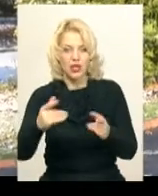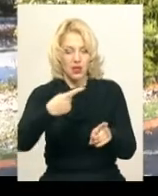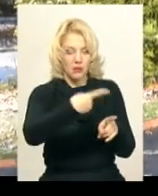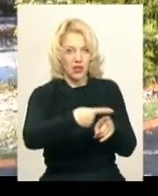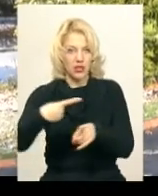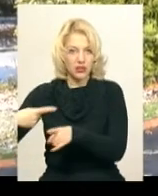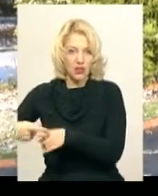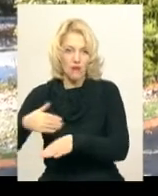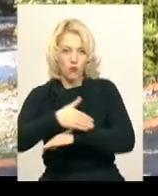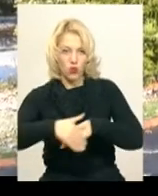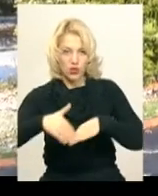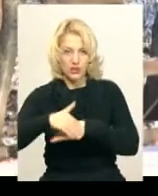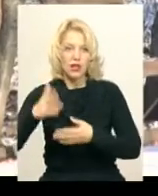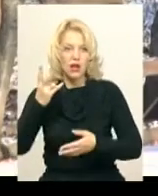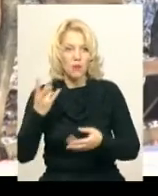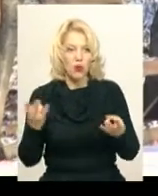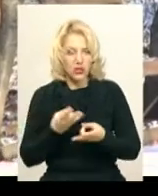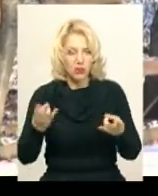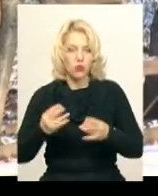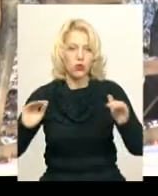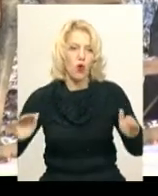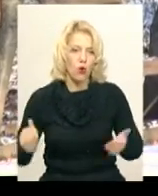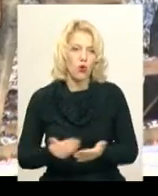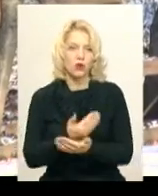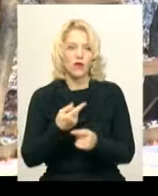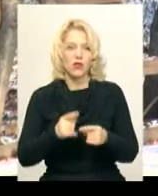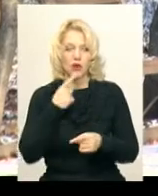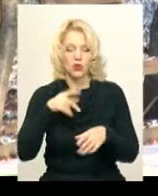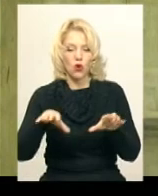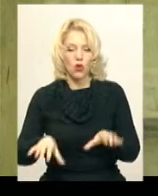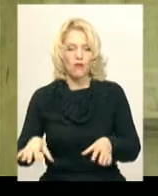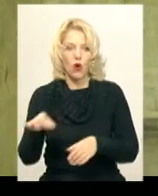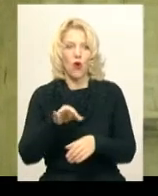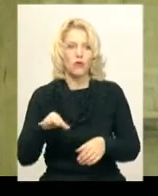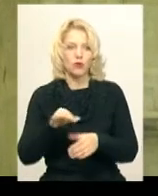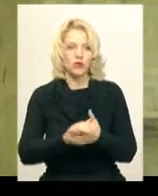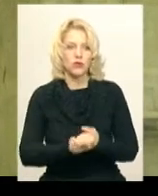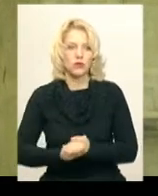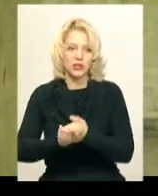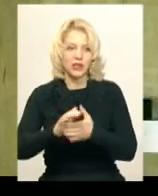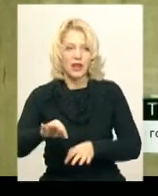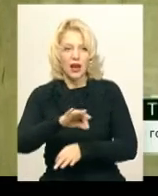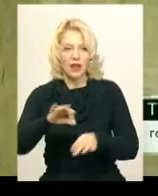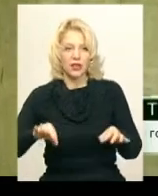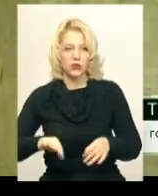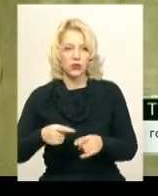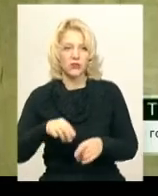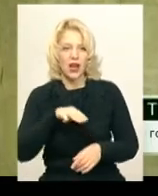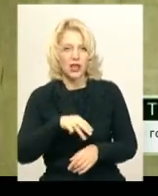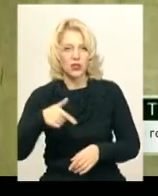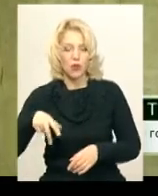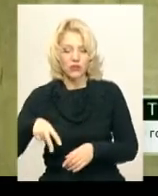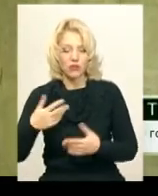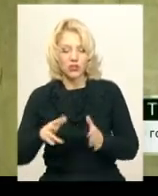вулички, він потребує оновлення, каже голова правління обласної спілки архітекторів Тарас Козюк. На сьогоднішній день вже близько 70 років